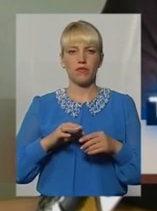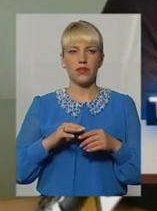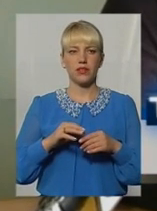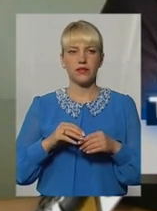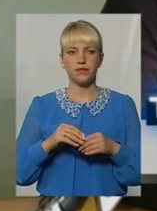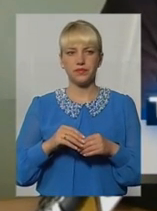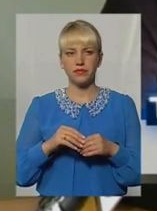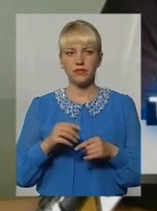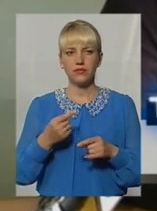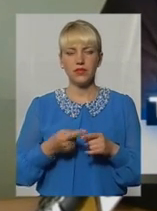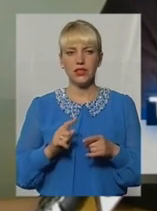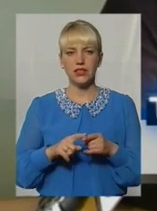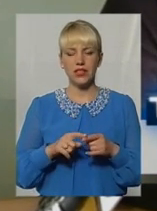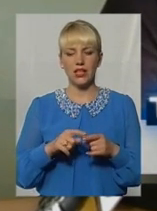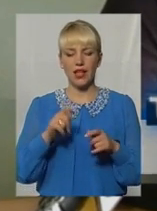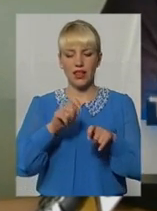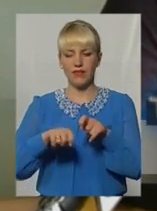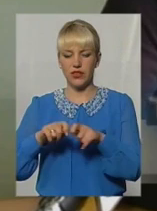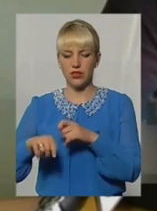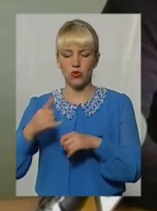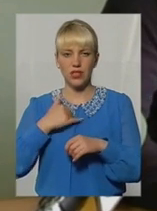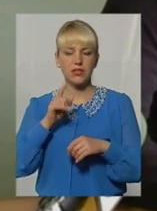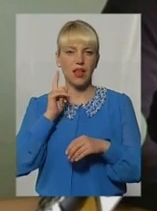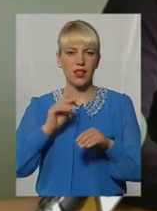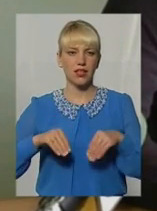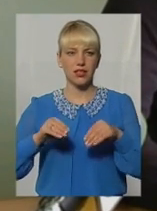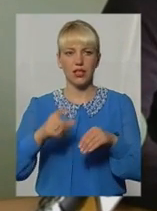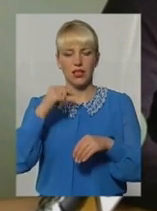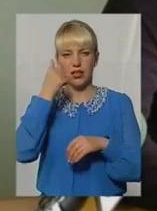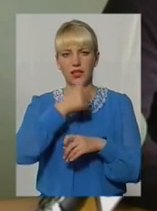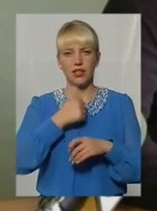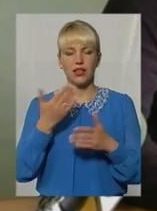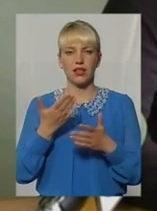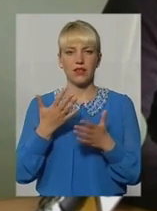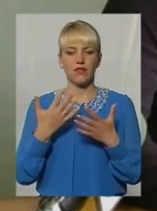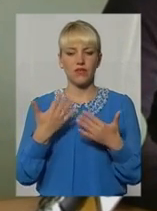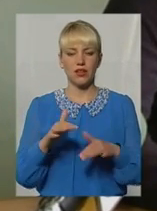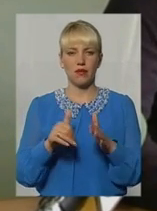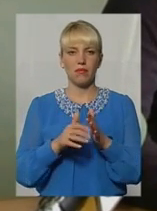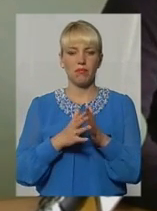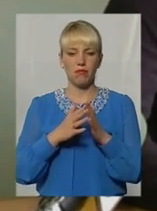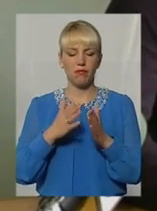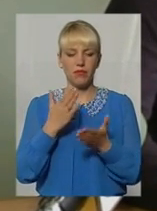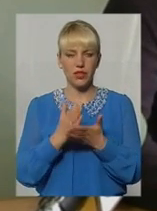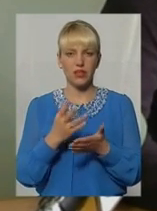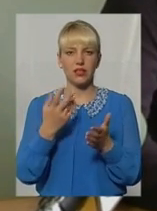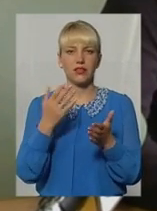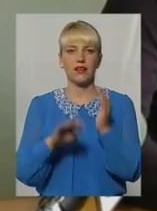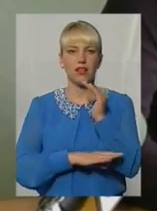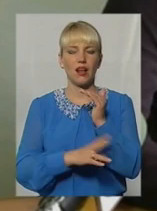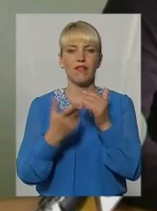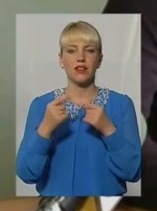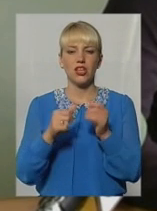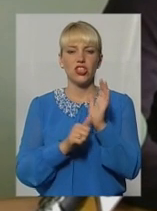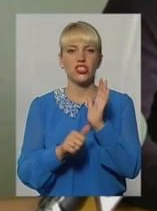насаджень. Із дана інтеризація, в нас зелені насадження вік, який вже більше 60 років. Наприклад, вулиця Володимирська, там